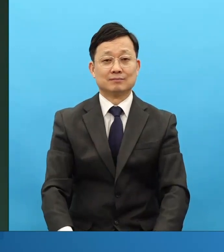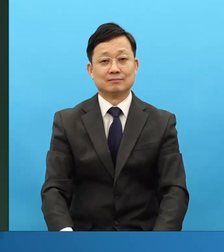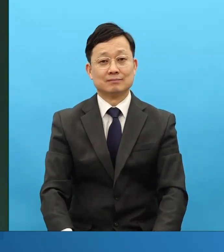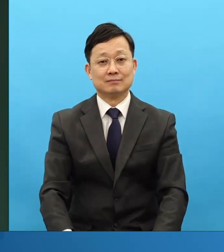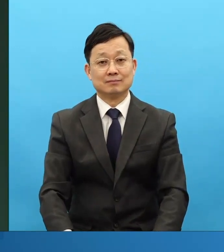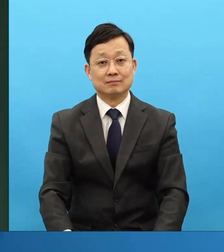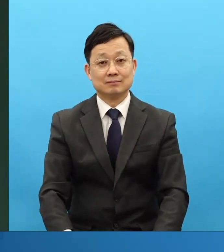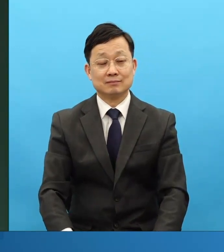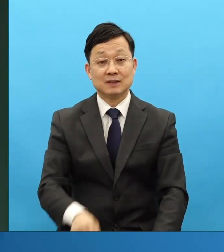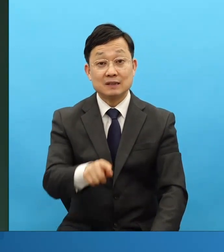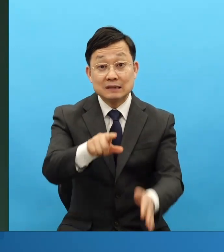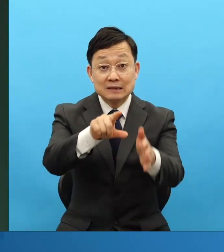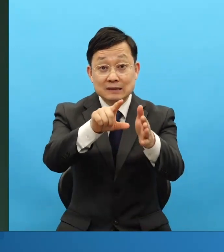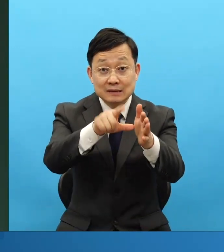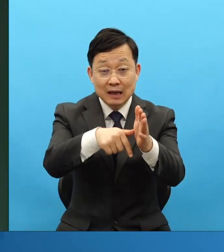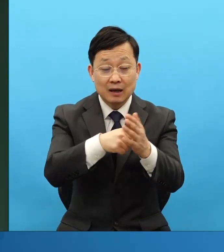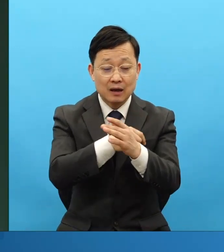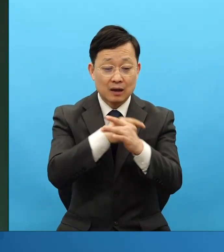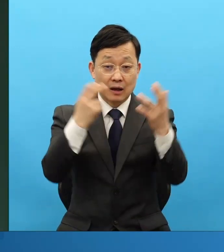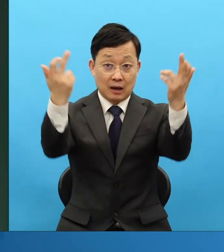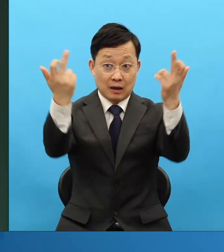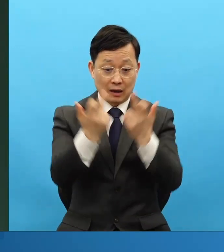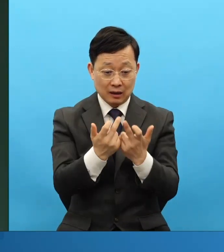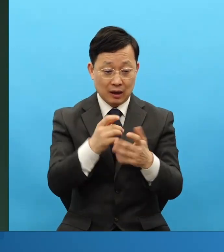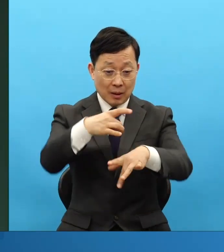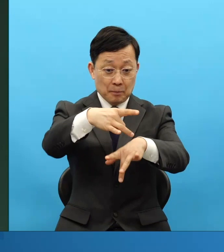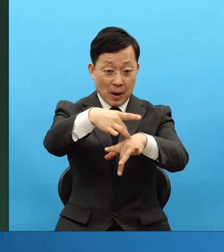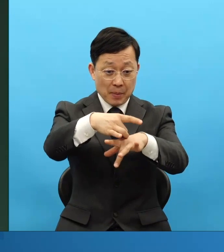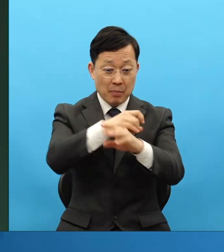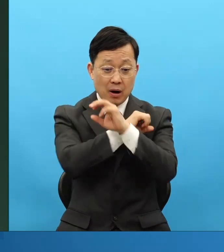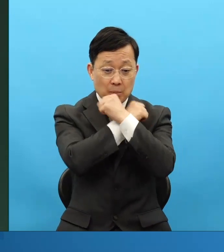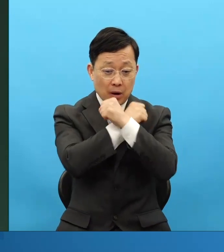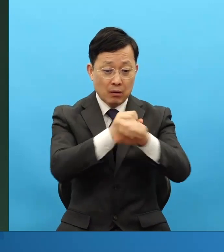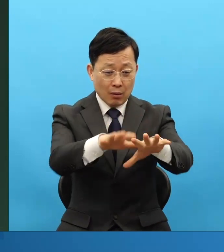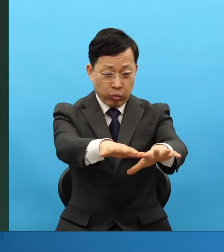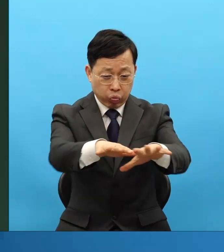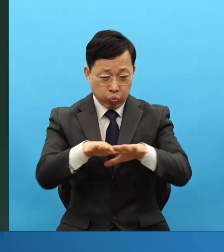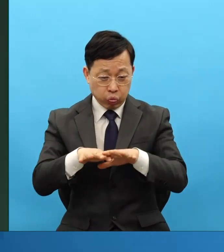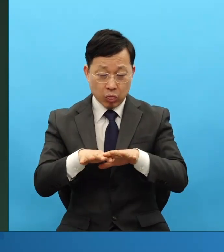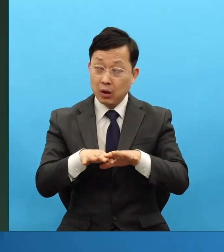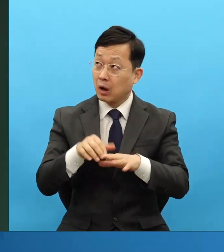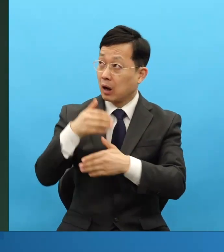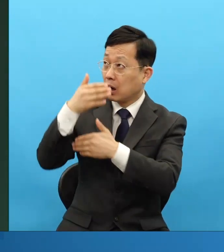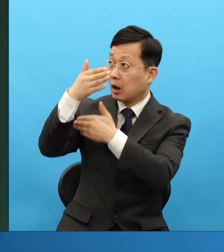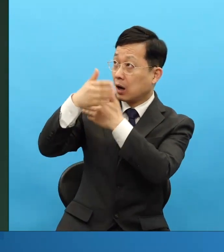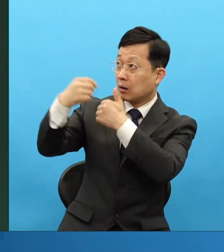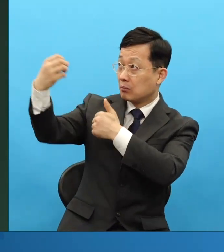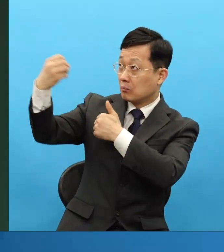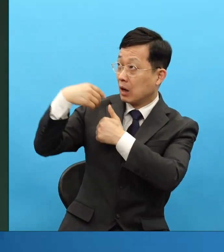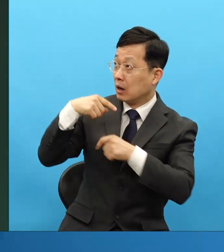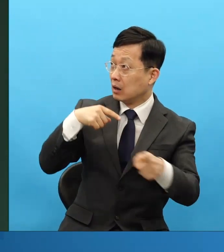그때 하나님이 골짜기로 애석엘 데려와서 이 뼈들이 살겠느냐 그랬어요.